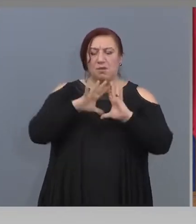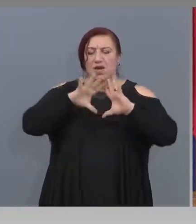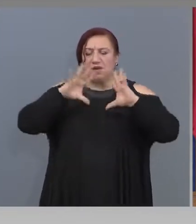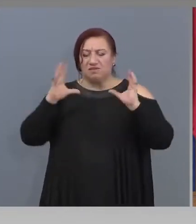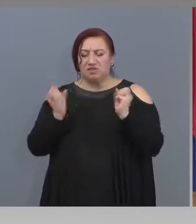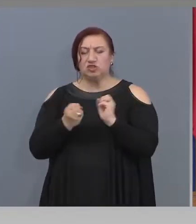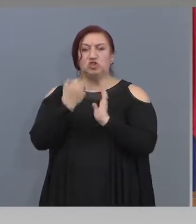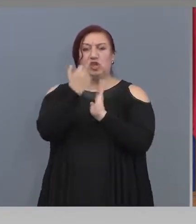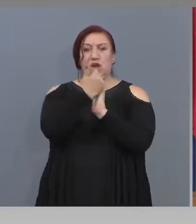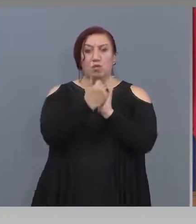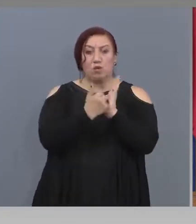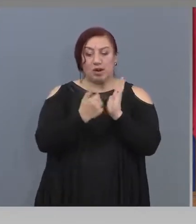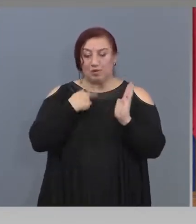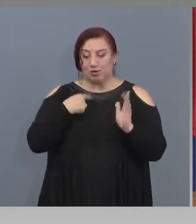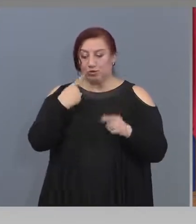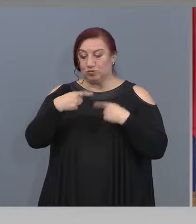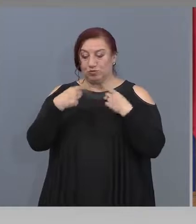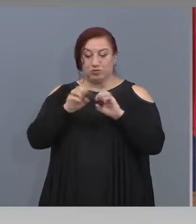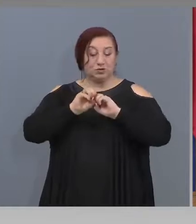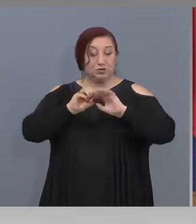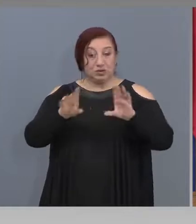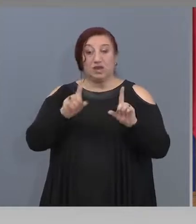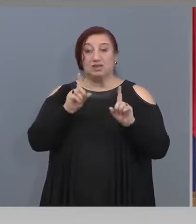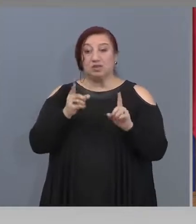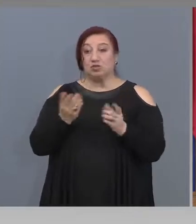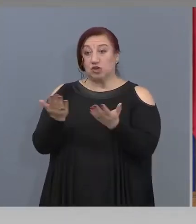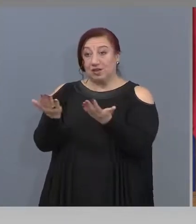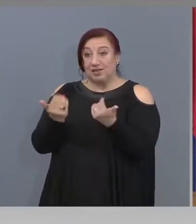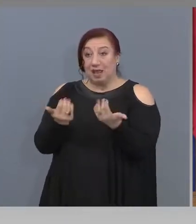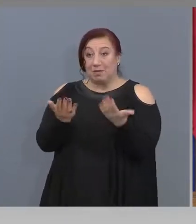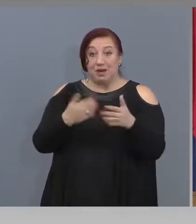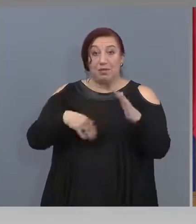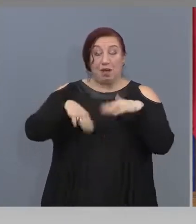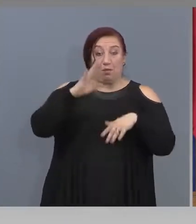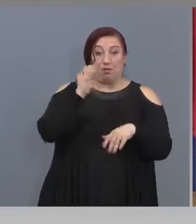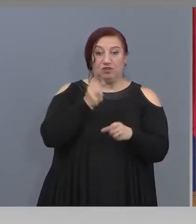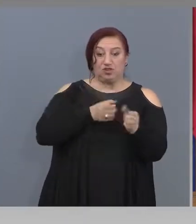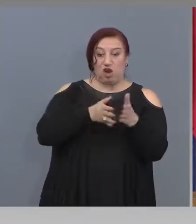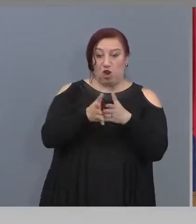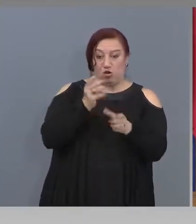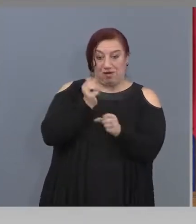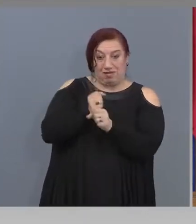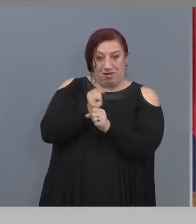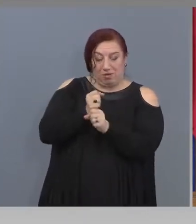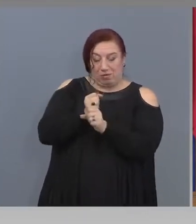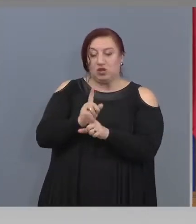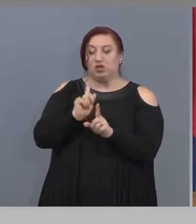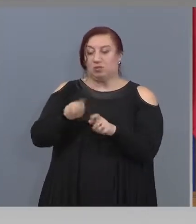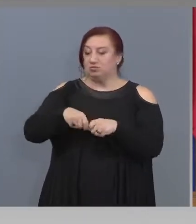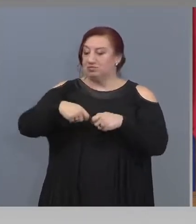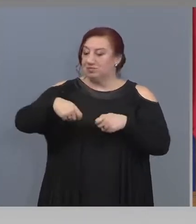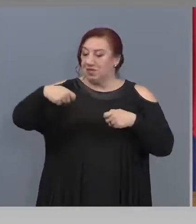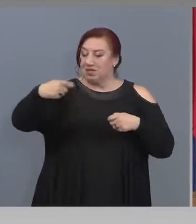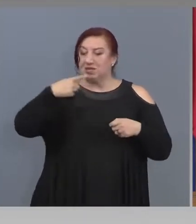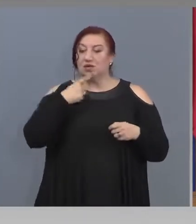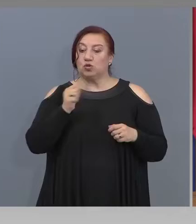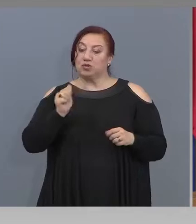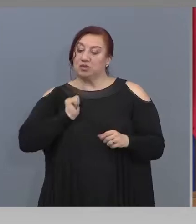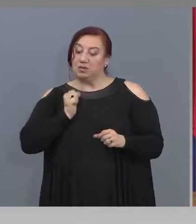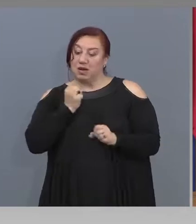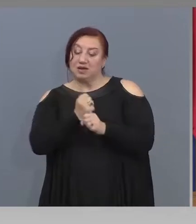За да може да се найемат повече хора по-устойчиво във времето по-дълго трайно да бъдат